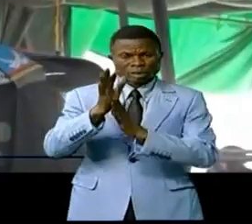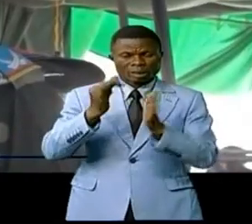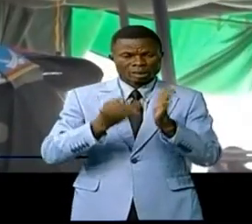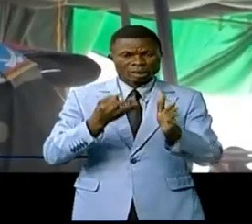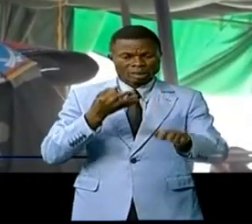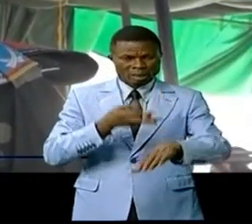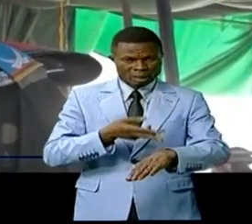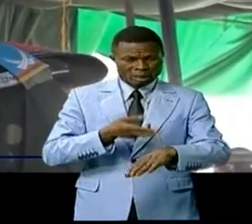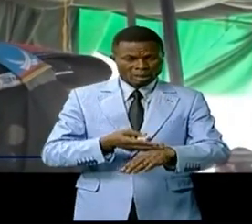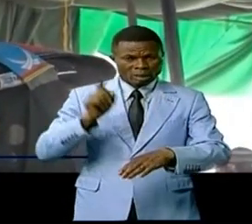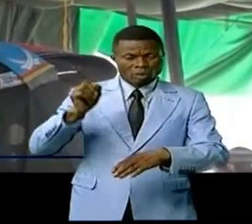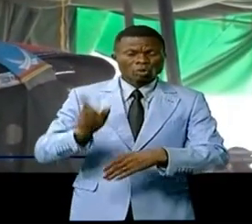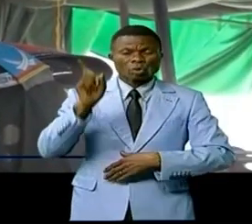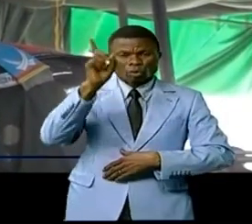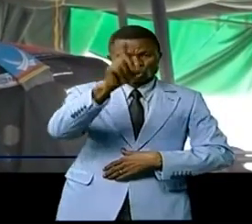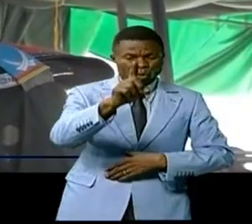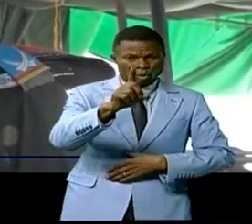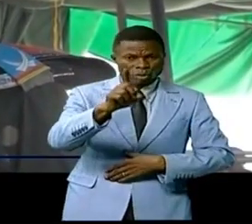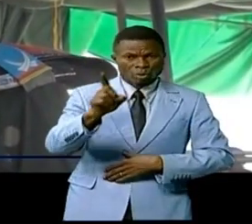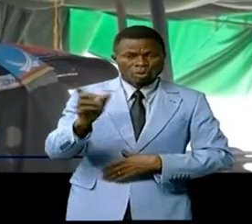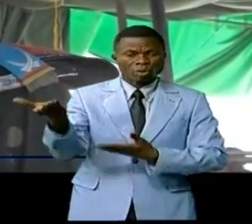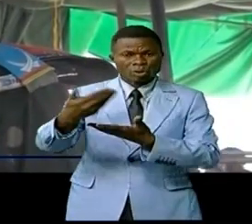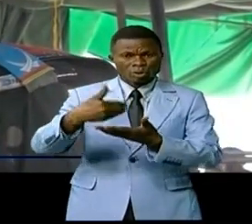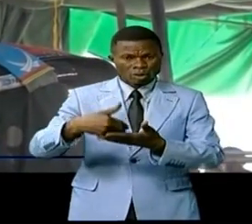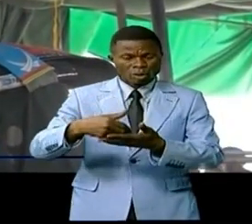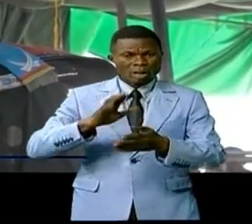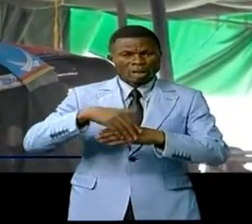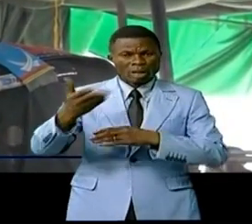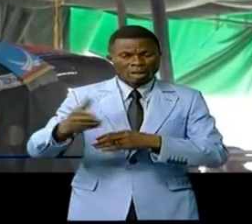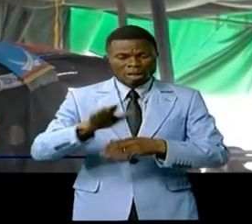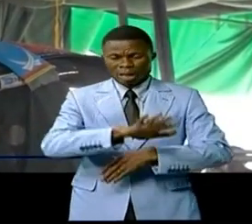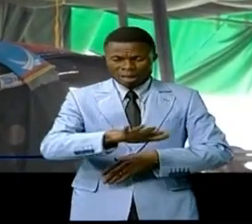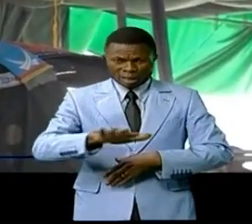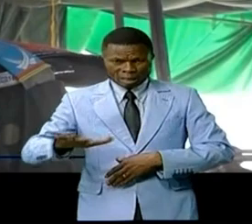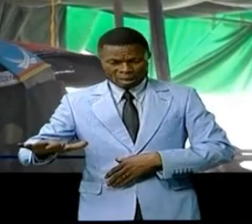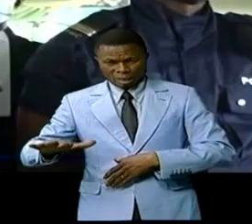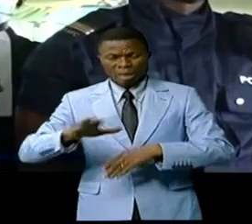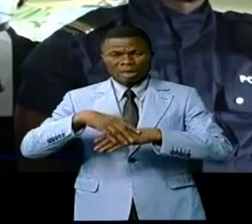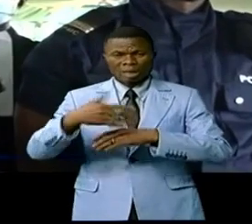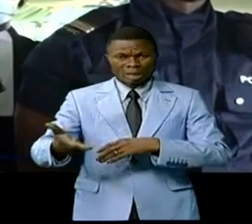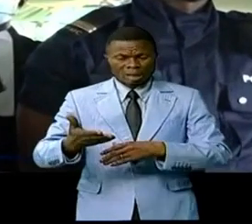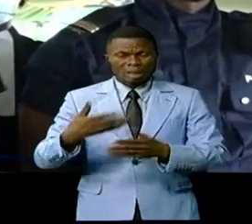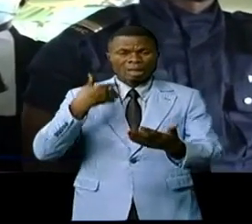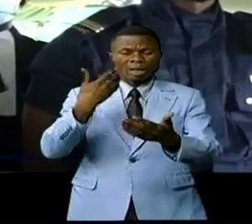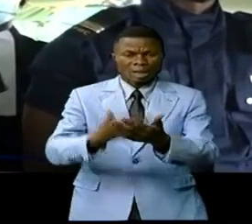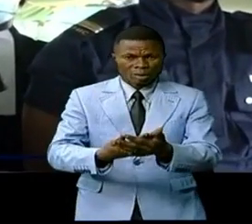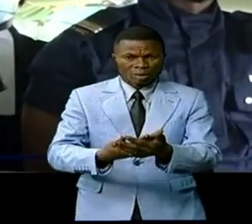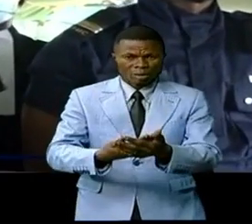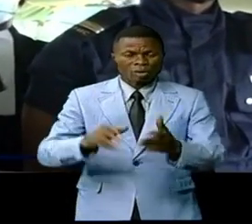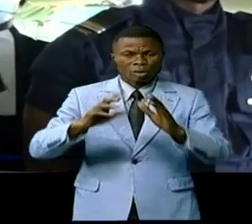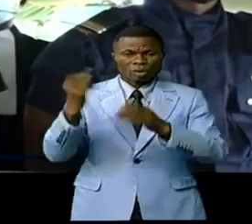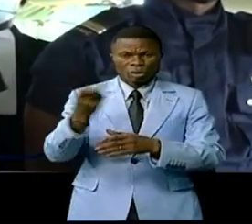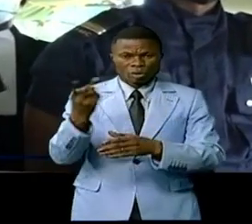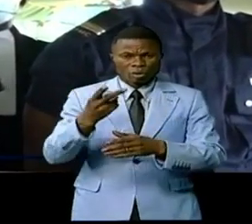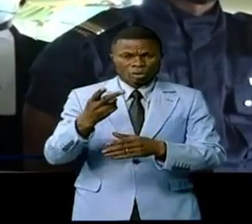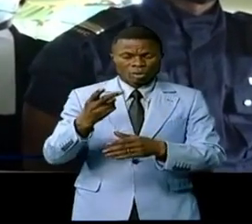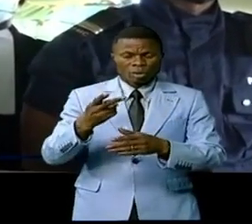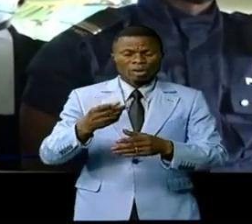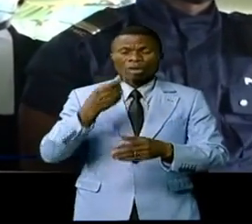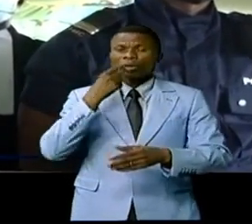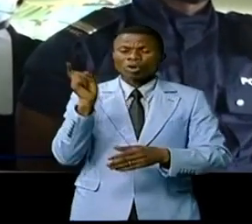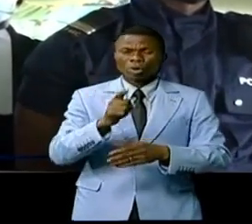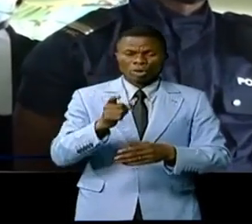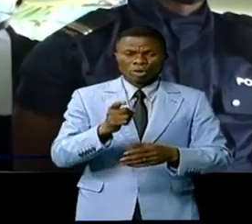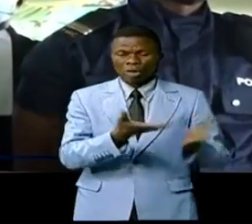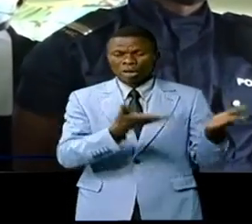heures que ce dernier était parti pour revenir le jour suivant à 5 heures. Quelques temps après son arrivée, ils étaient tous instruits de sortir le